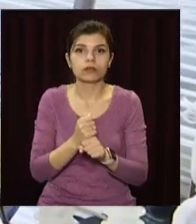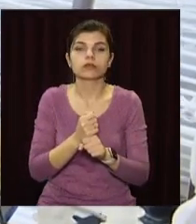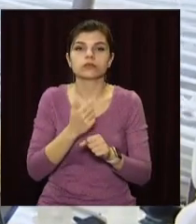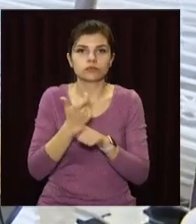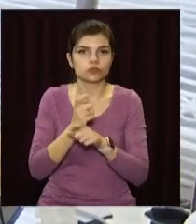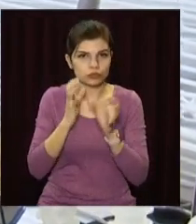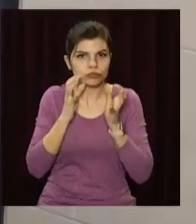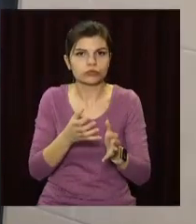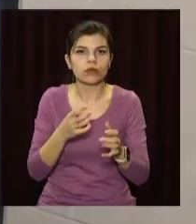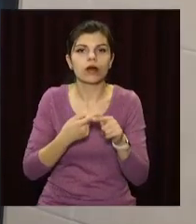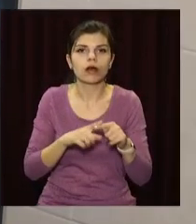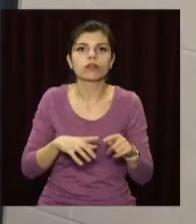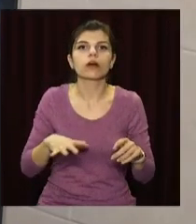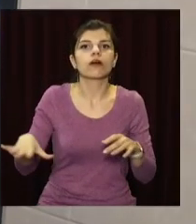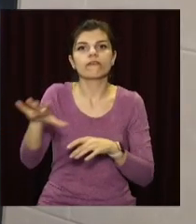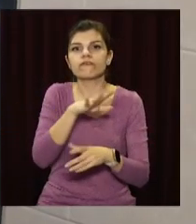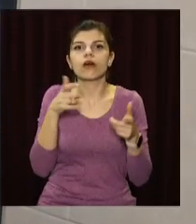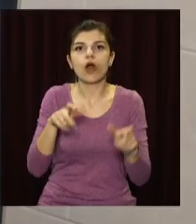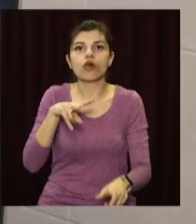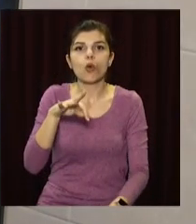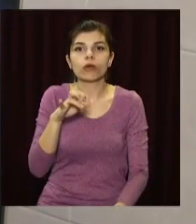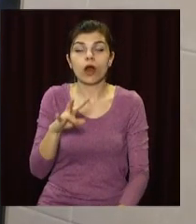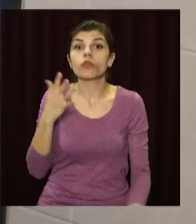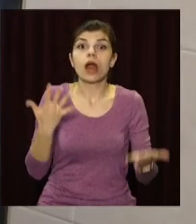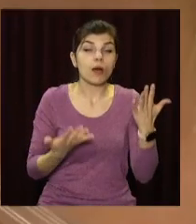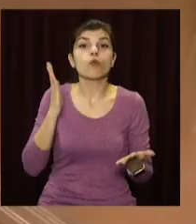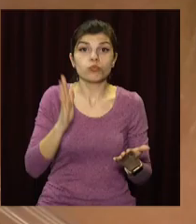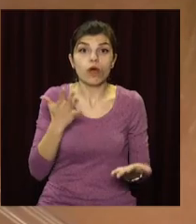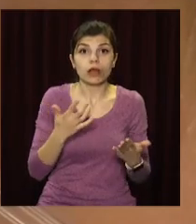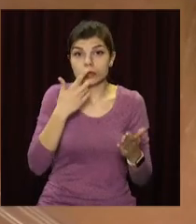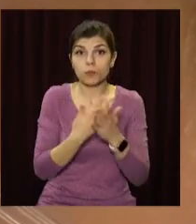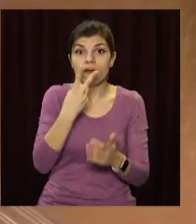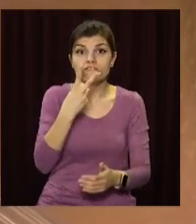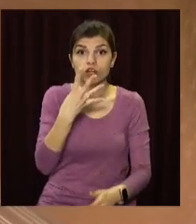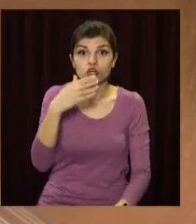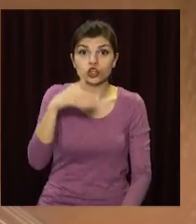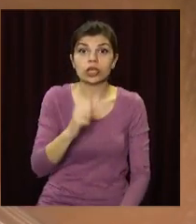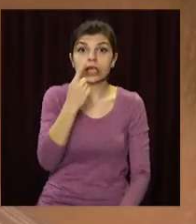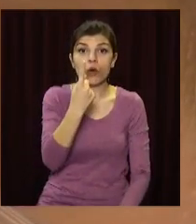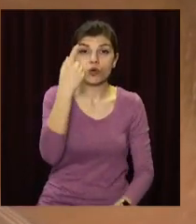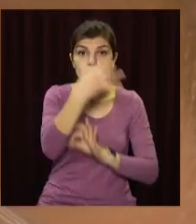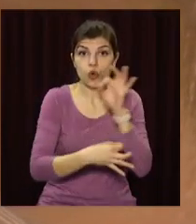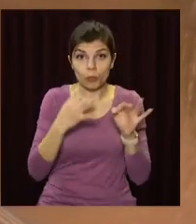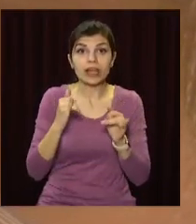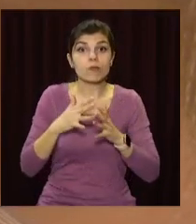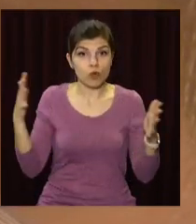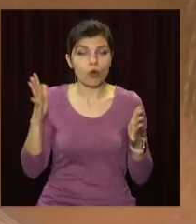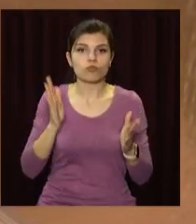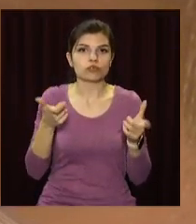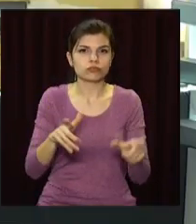Загальнонаціональний локдаун запровадять, коли за добу хворих буде понад 24 тисячі і більше.